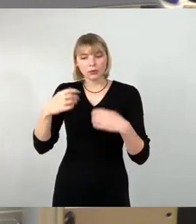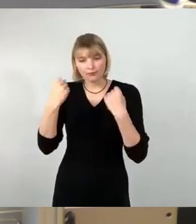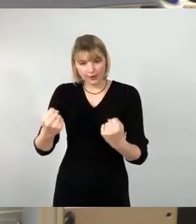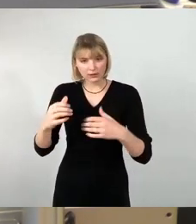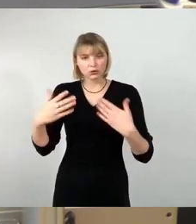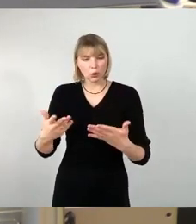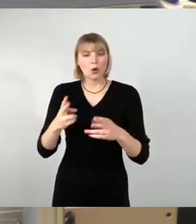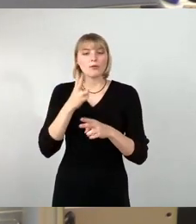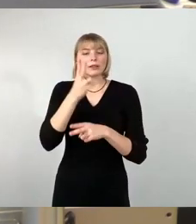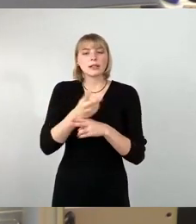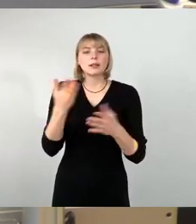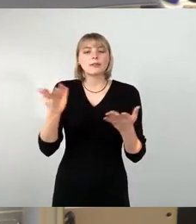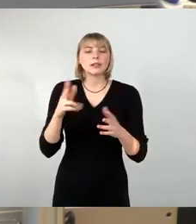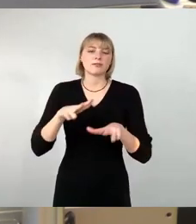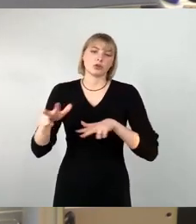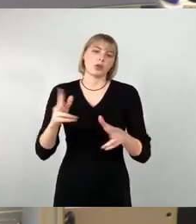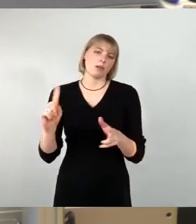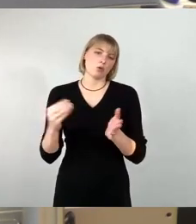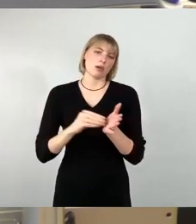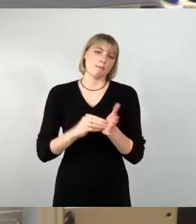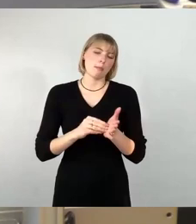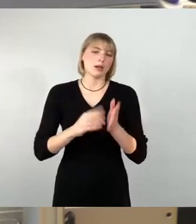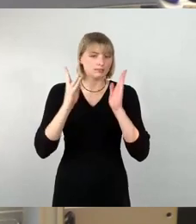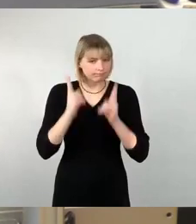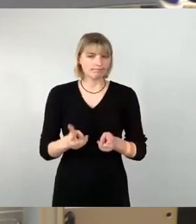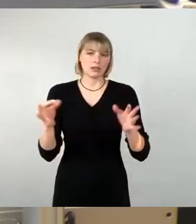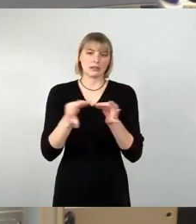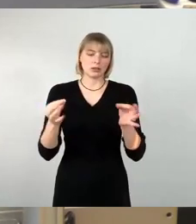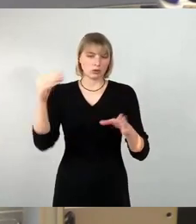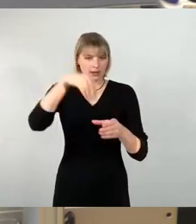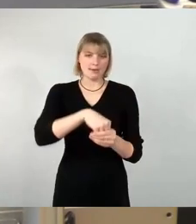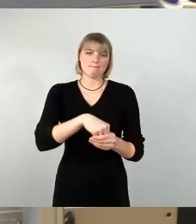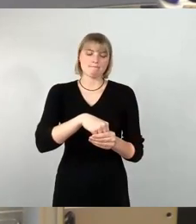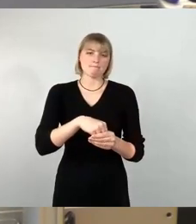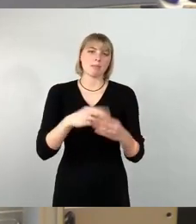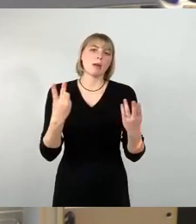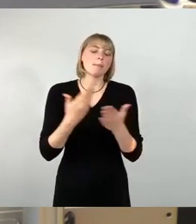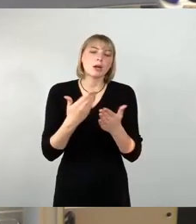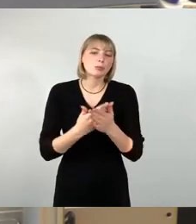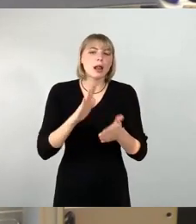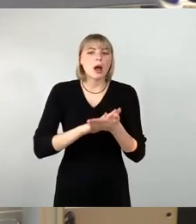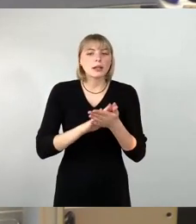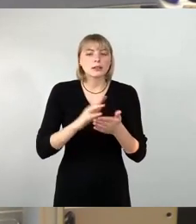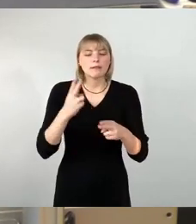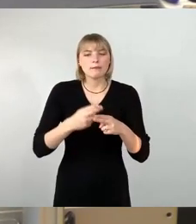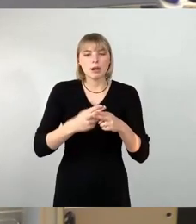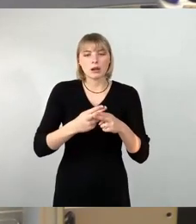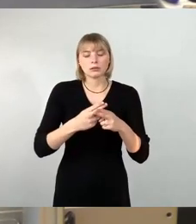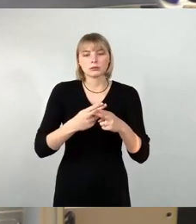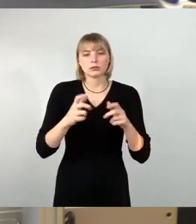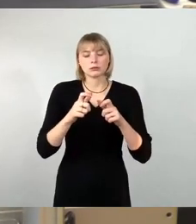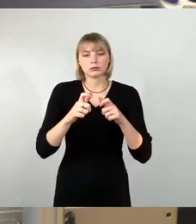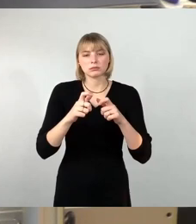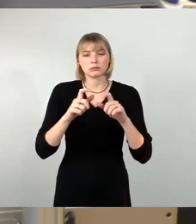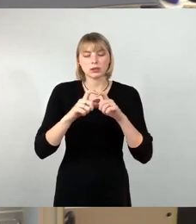Wirtschaft dabei zu haben. Das steht ausdrücklich da drin. Und Handwerkskammer oder Industrie- und Handelskammer werden eben dann